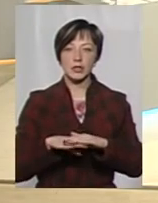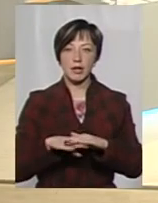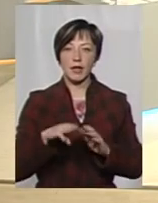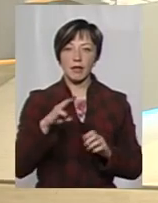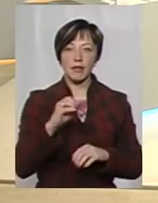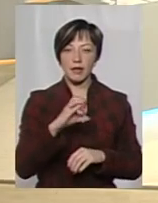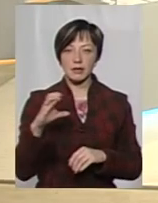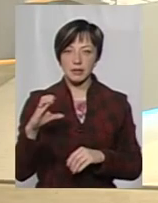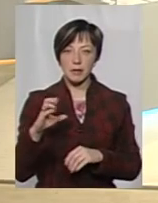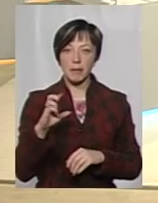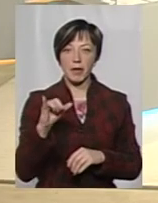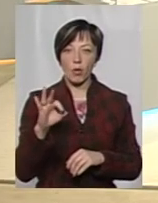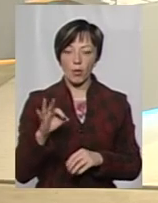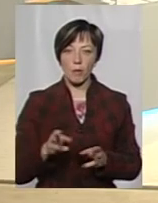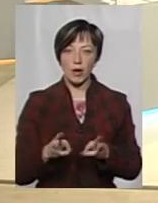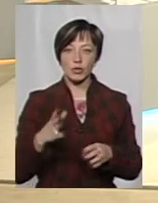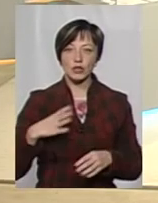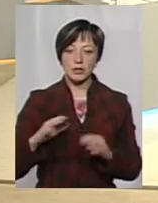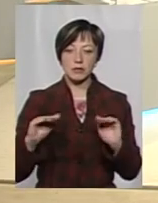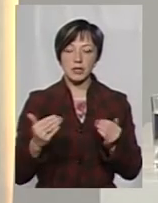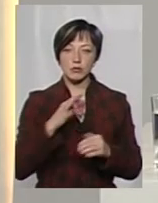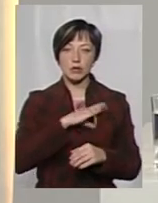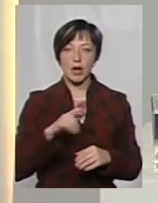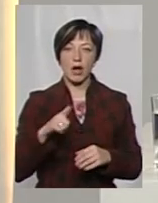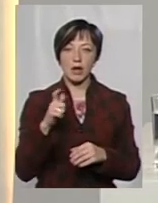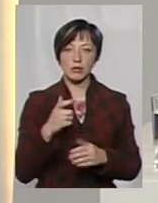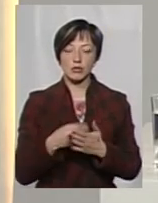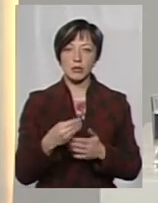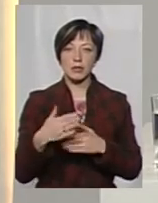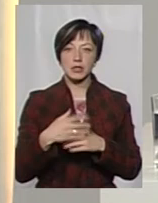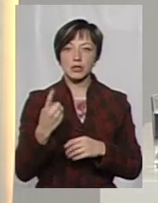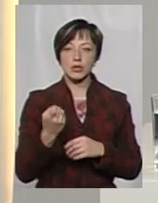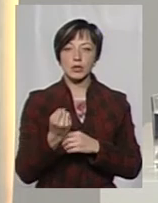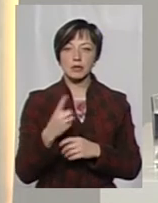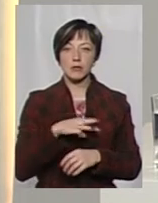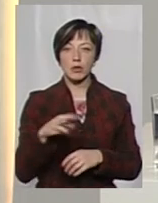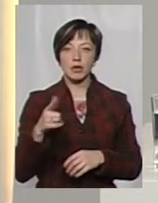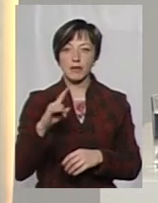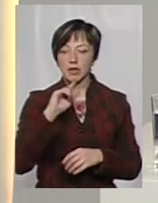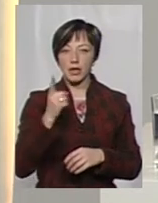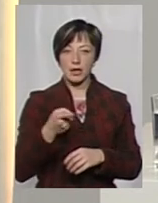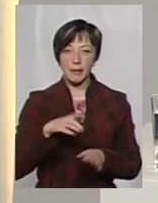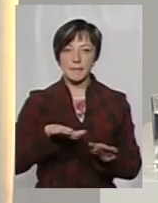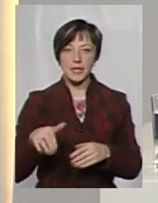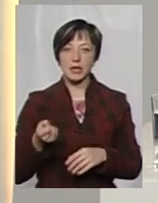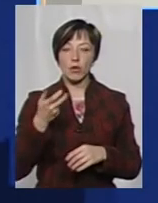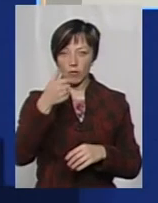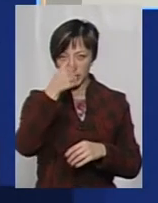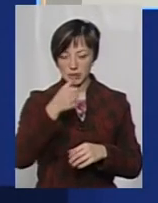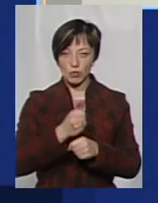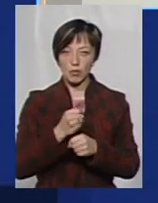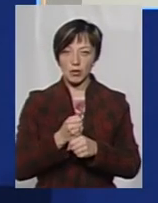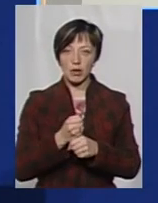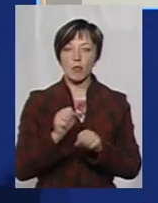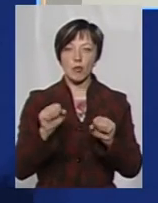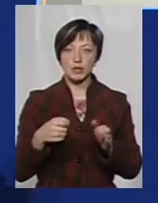ТЕС на біомасі очікувалося зменшення споживання газу на суму близько 111 млн грн. на рік. Після кількох місяців роботи